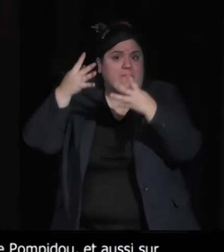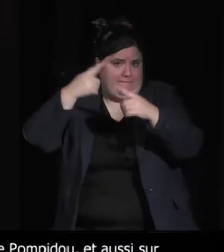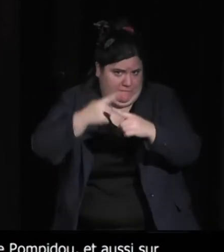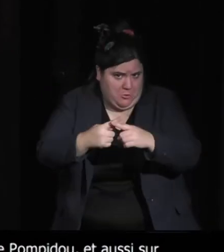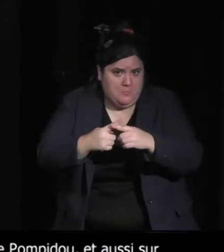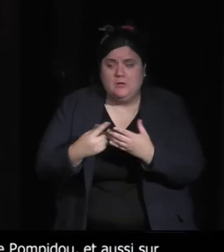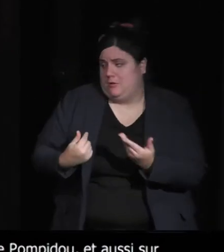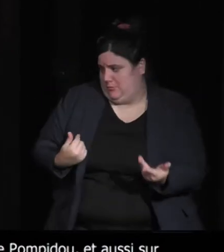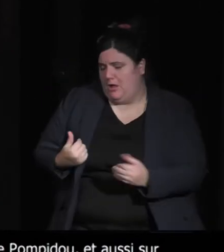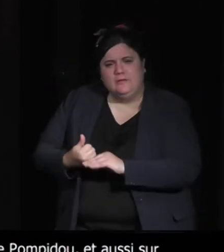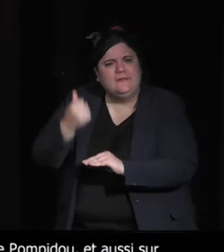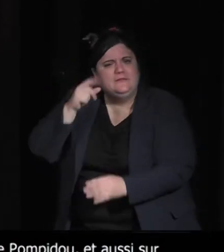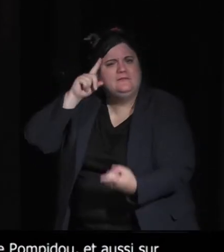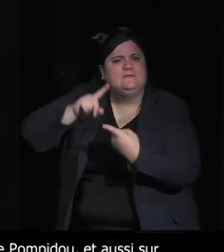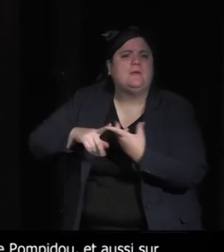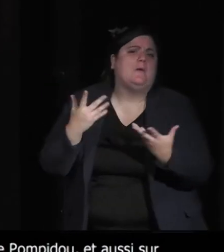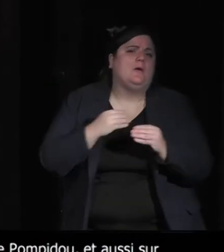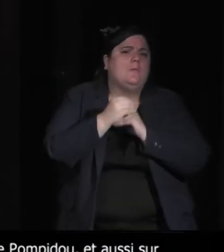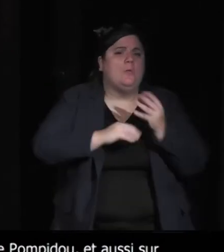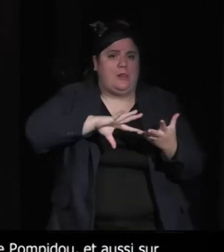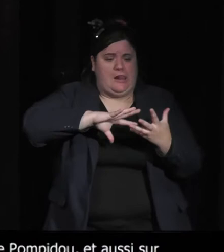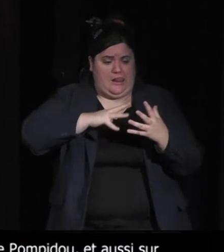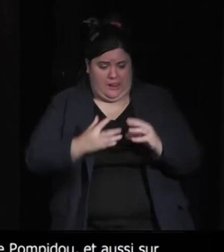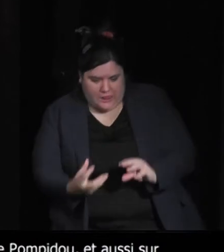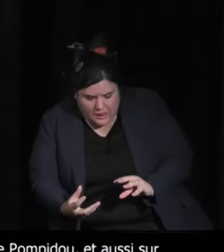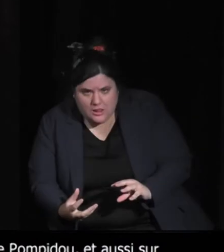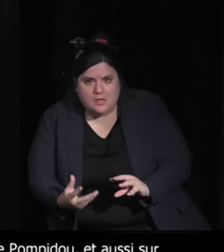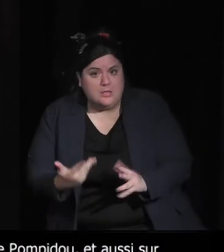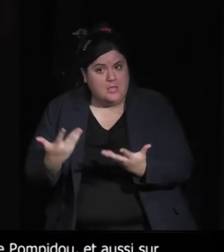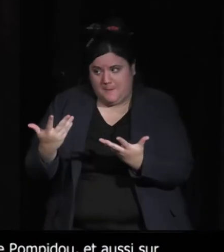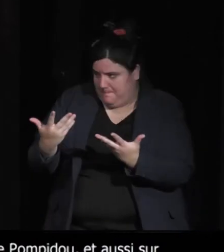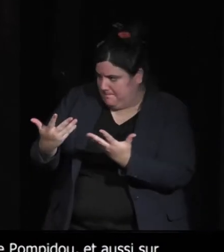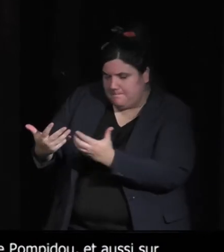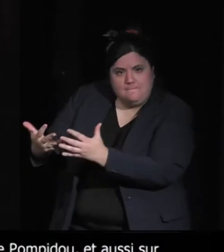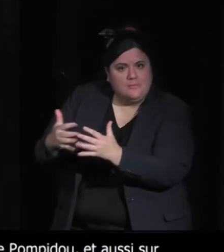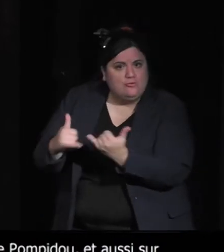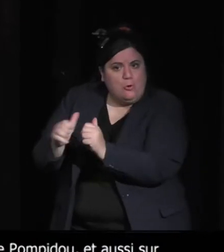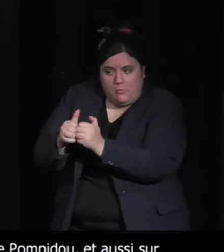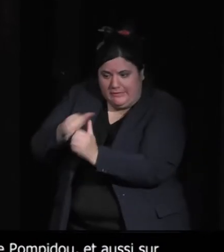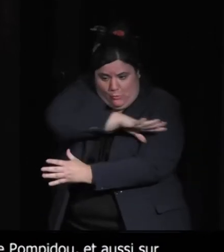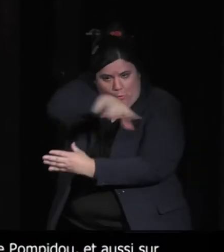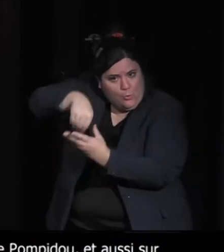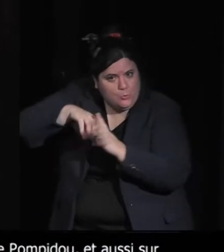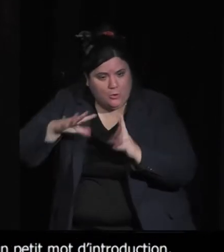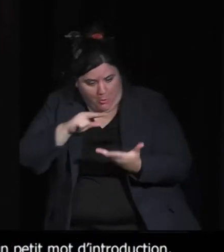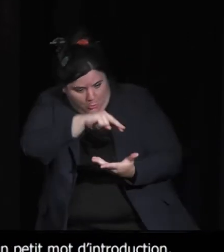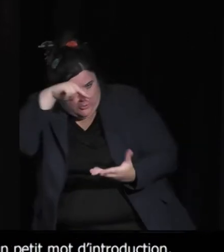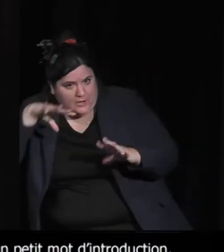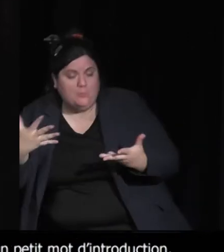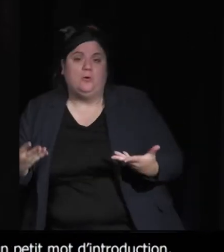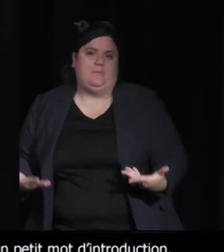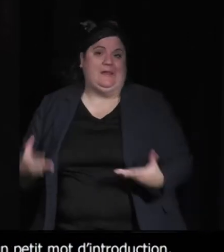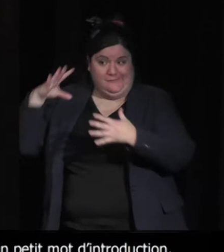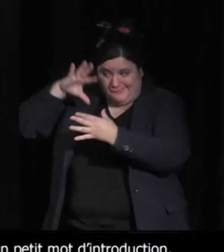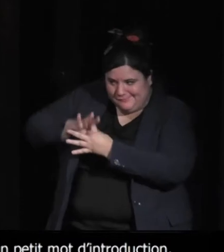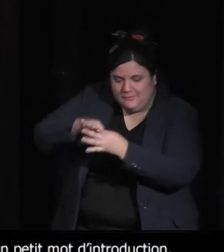les jeux vidéo traitaient la fin du monde, on poursuit cette réflexion en essayant de parler de la place de la nature et des relations entre